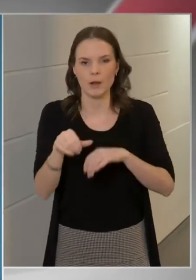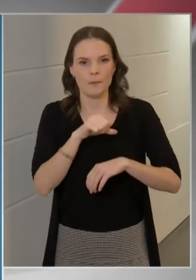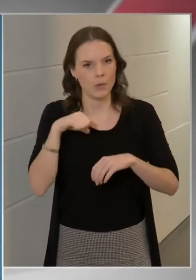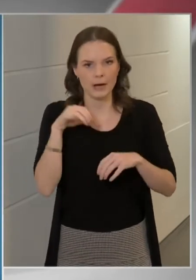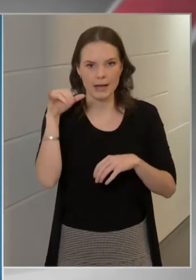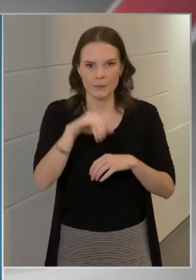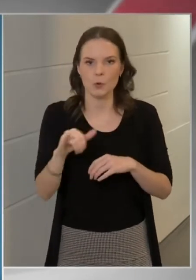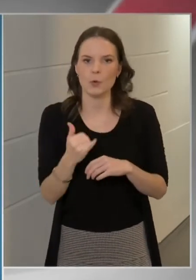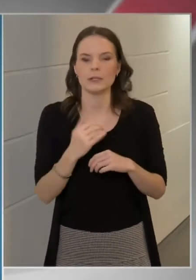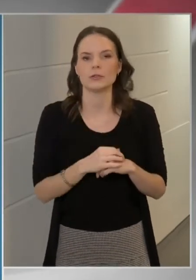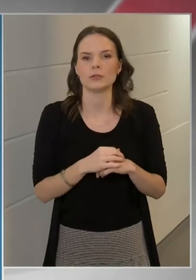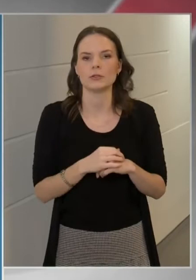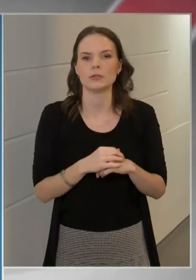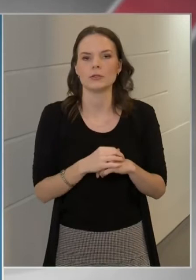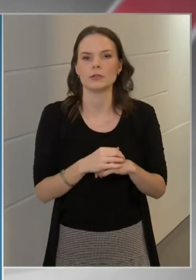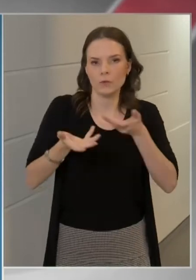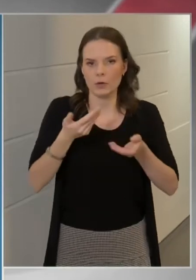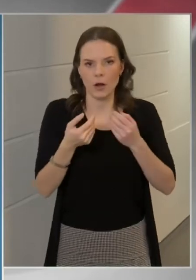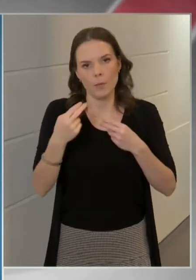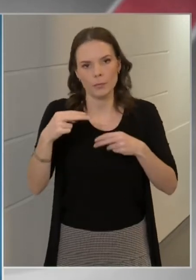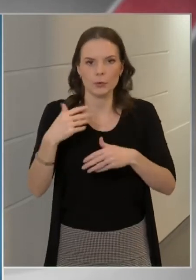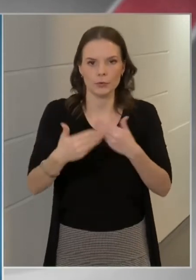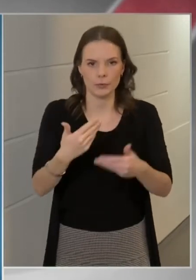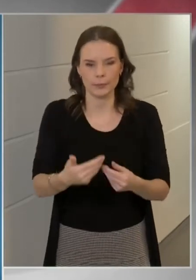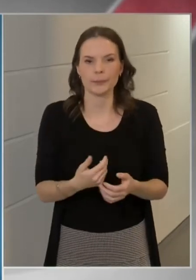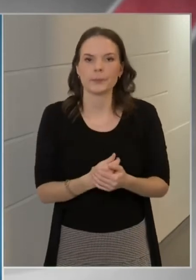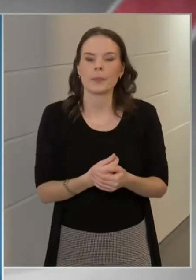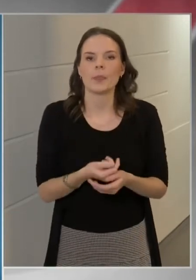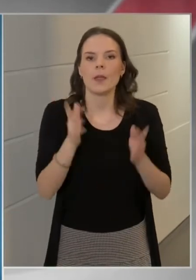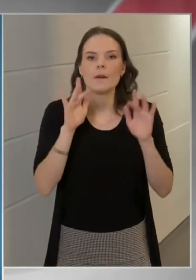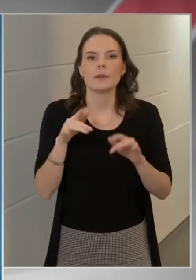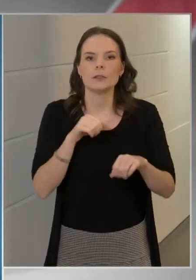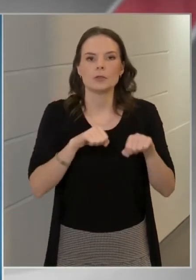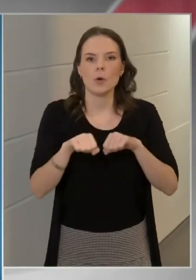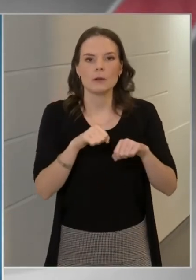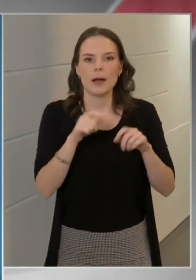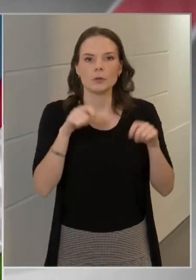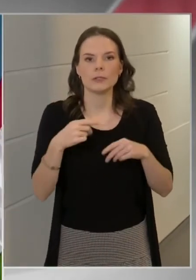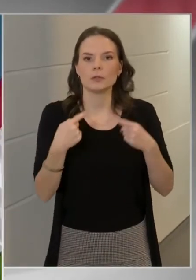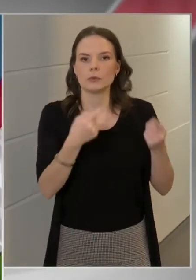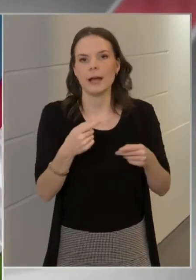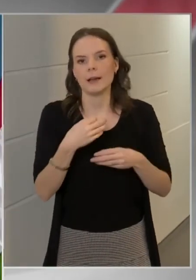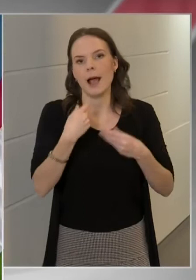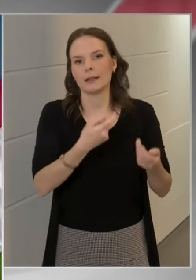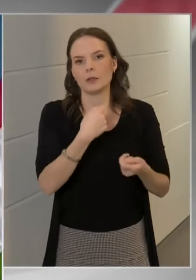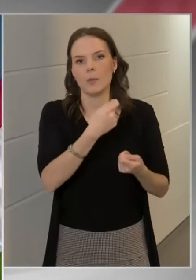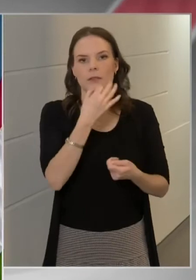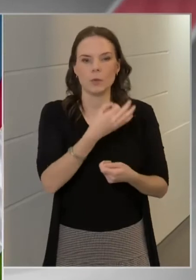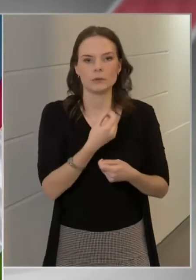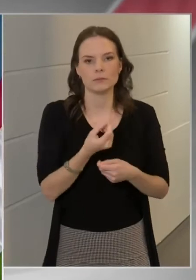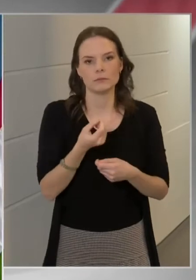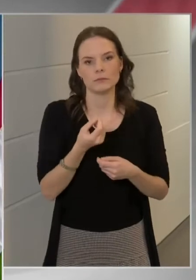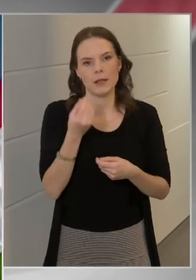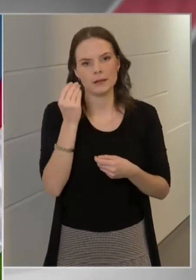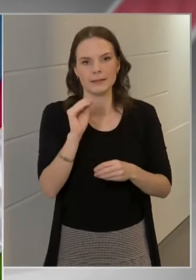zavartalanul működik tovább. Az elmúlt 24 órában 2141 fővel emelkedett a laboratóriumi vizsgálatokkal